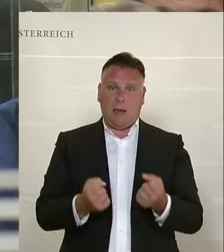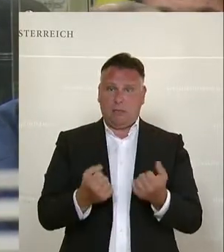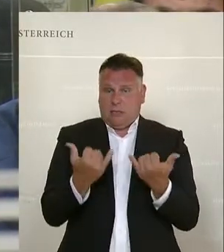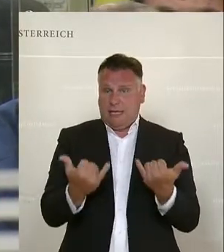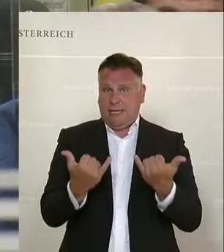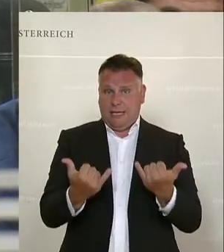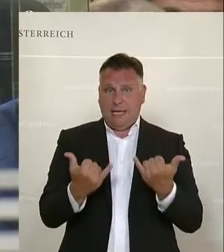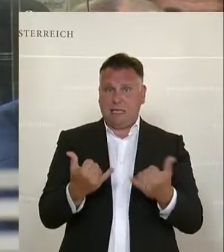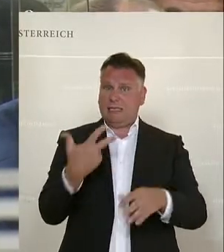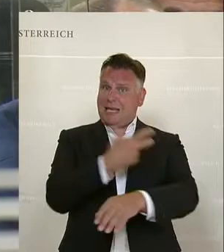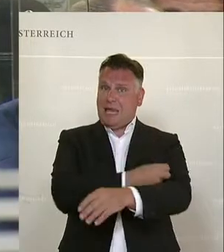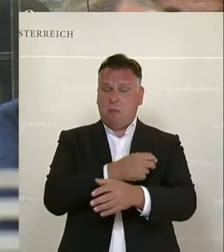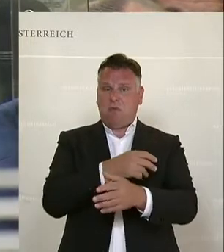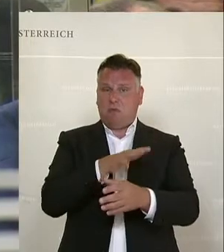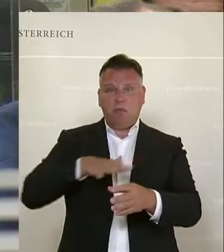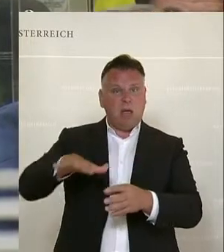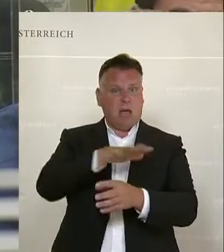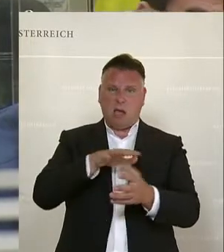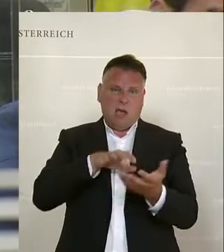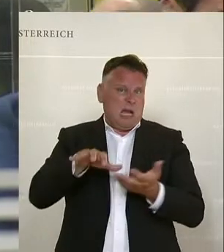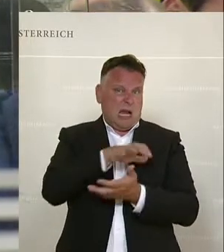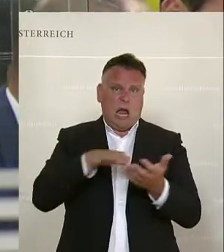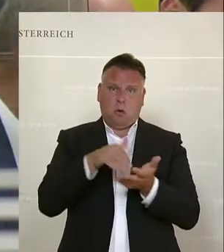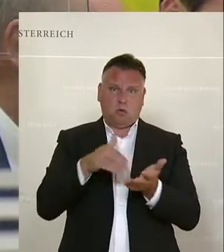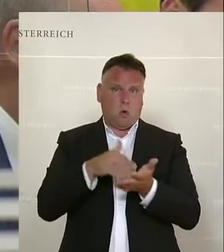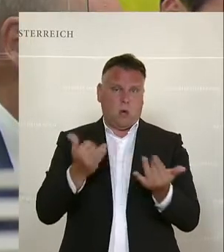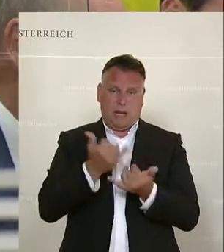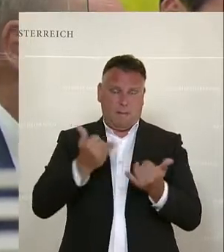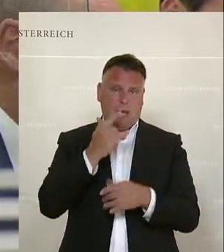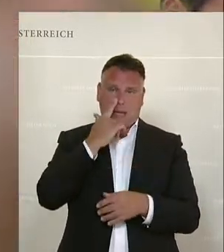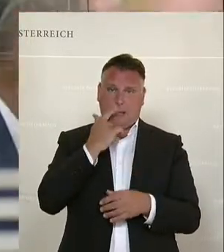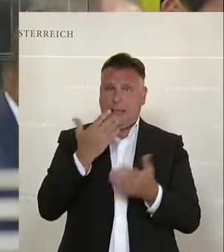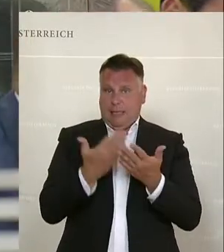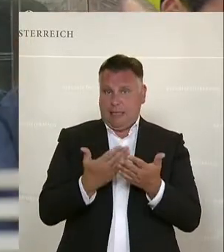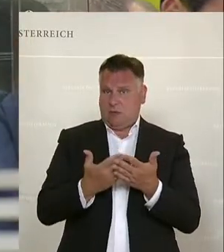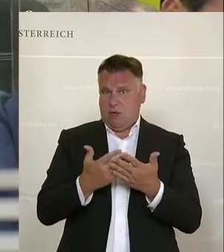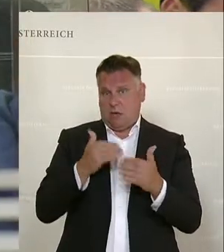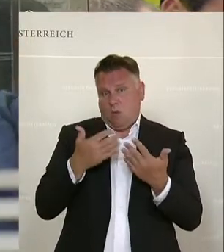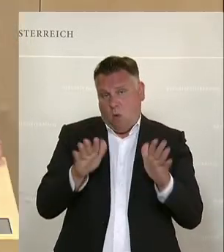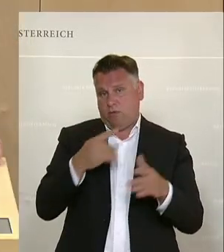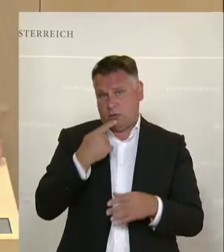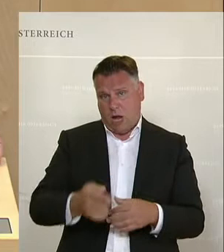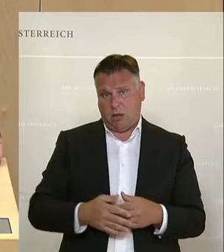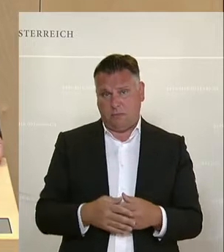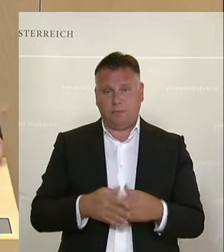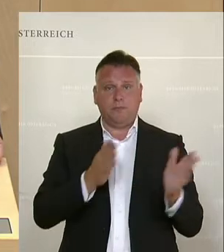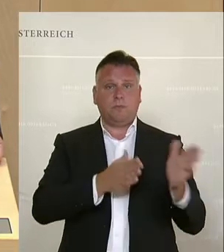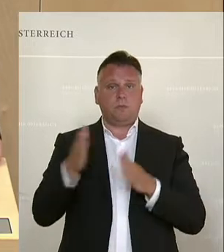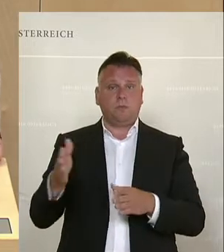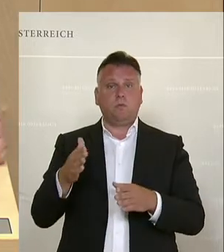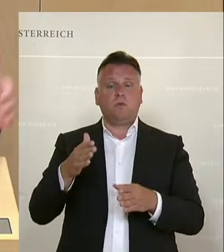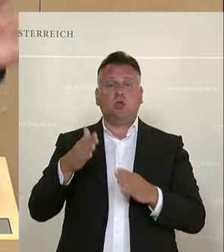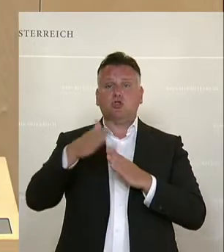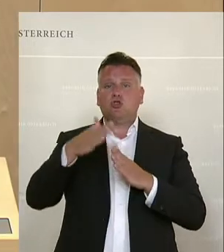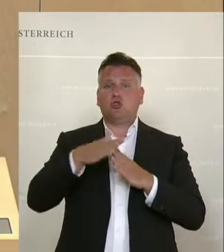in dem Impfbereich ein Chaos haben. Und deshalb glaube ich auch, dass man so das feststellen darf. Ein zweiter Punkt. Stop Corona-App.